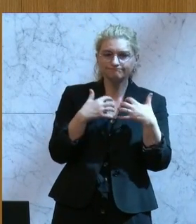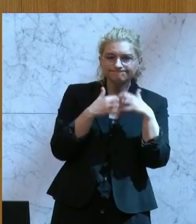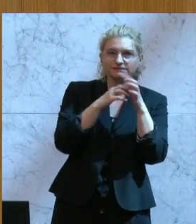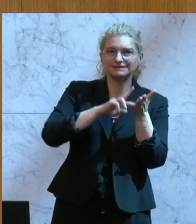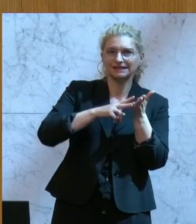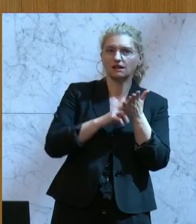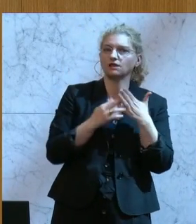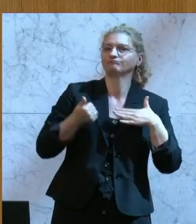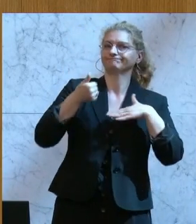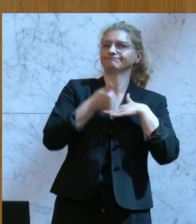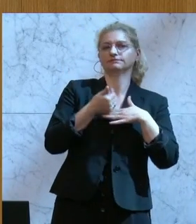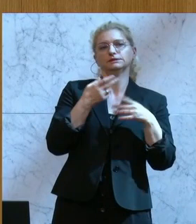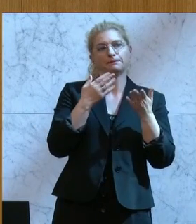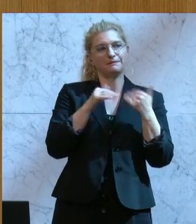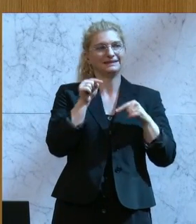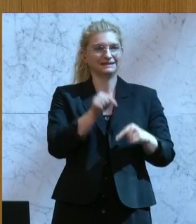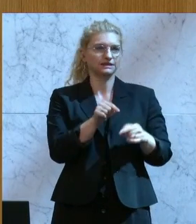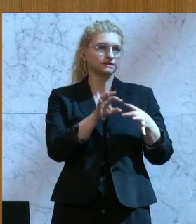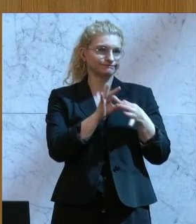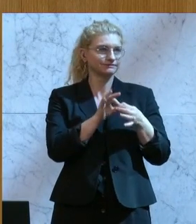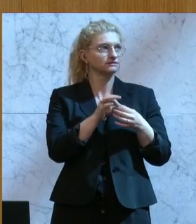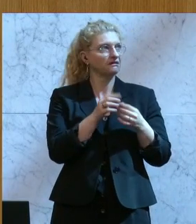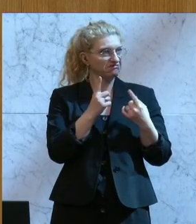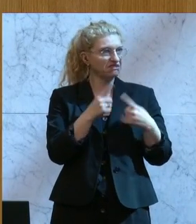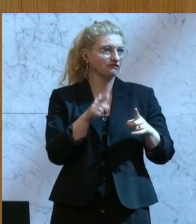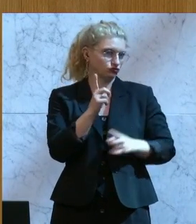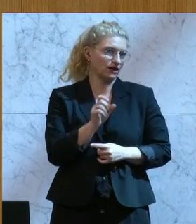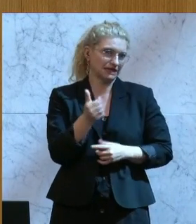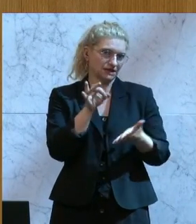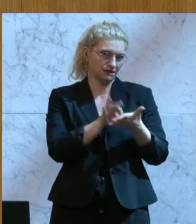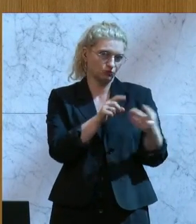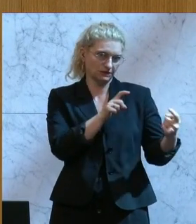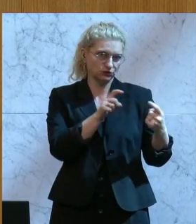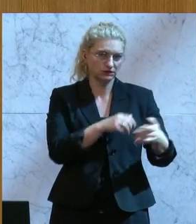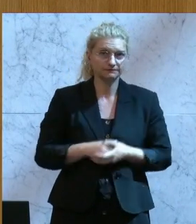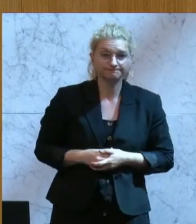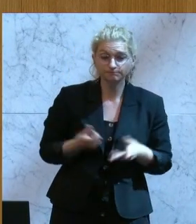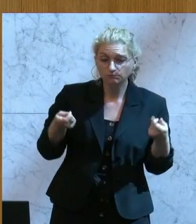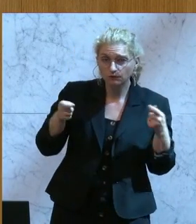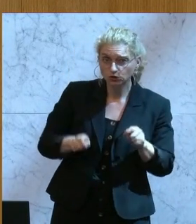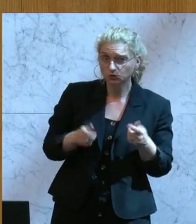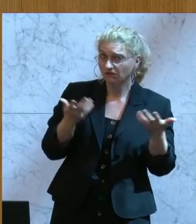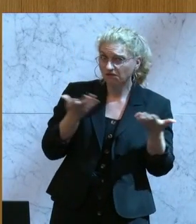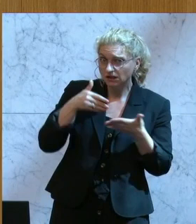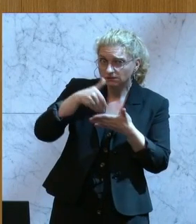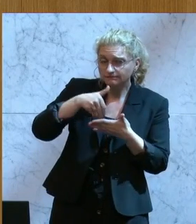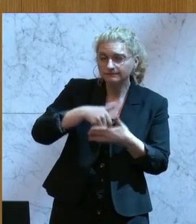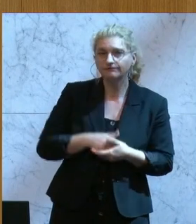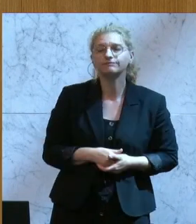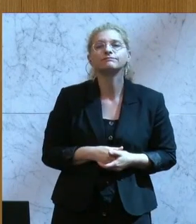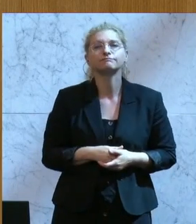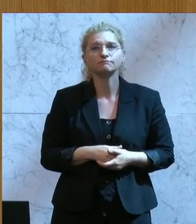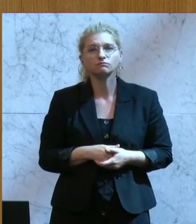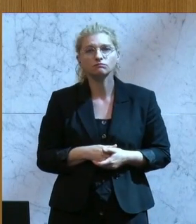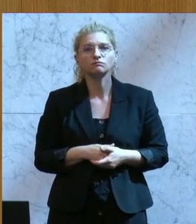digitaler Souveränität auch in diesen Tag hinein starten dürfen. Was soll beschlossen werden? Beschlossen werden soll eine